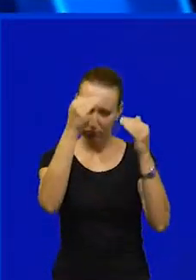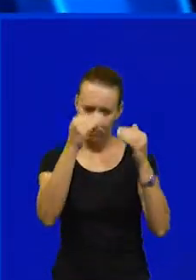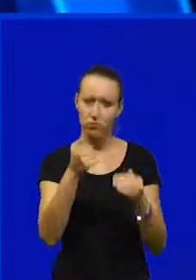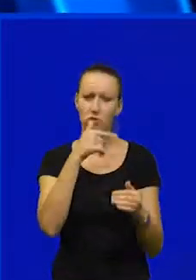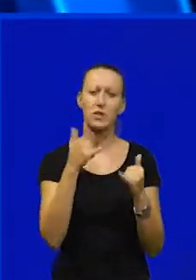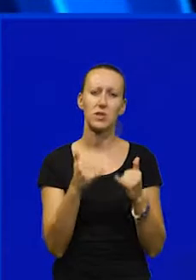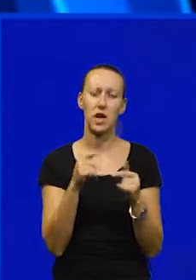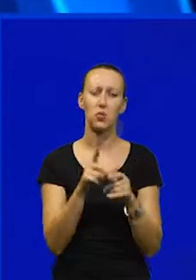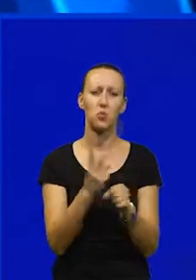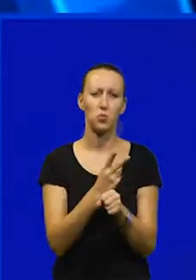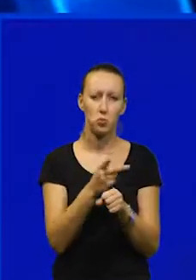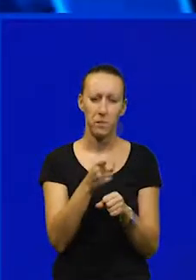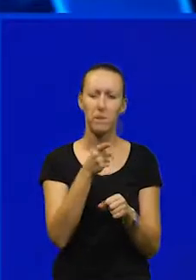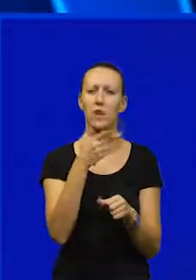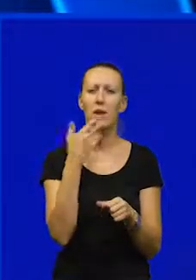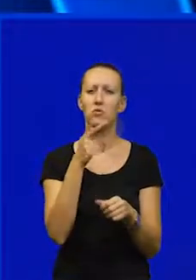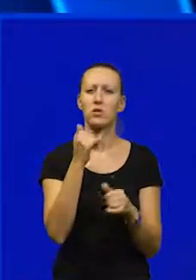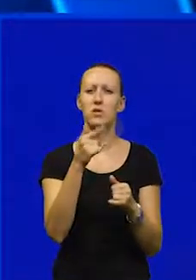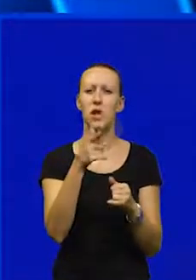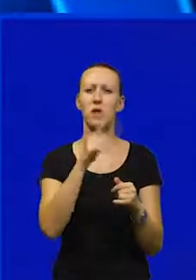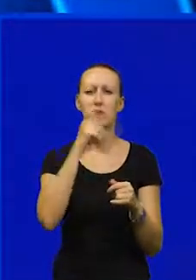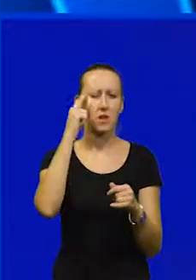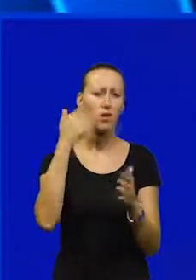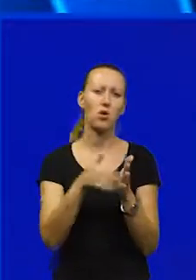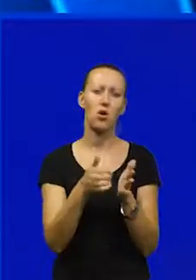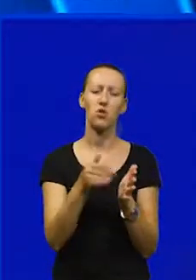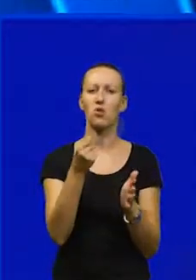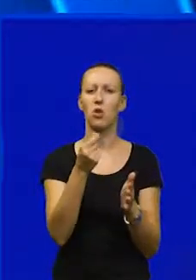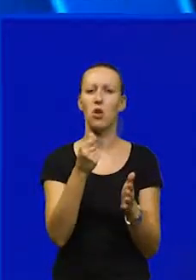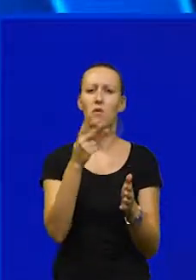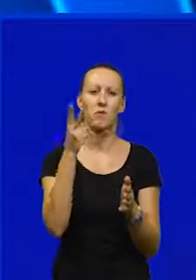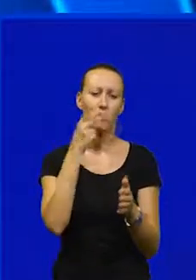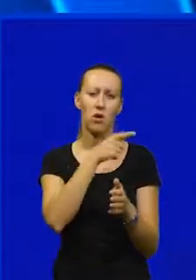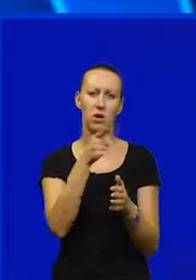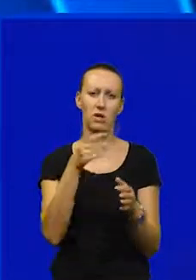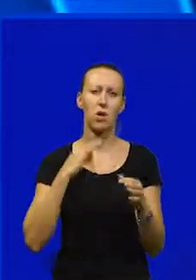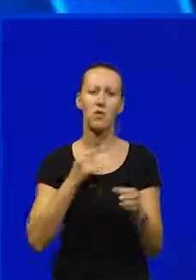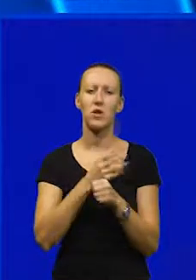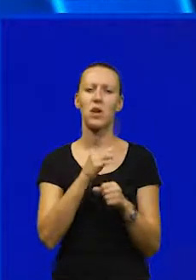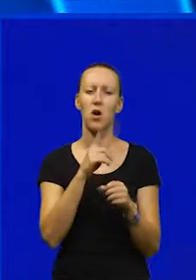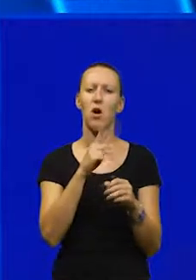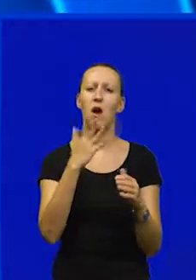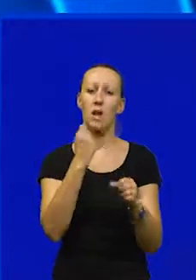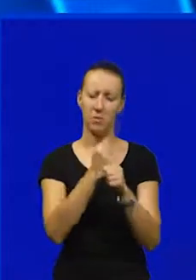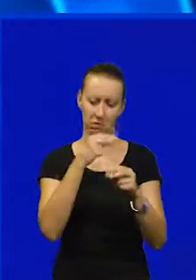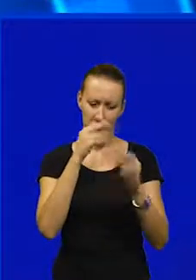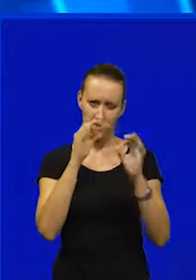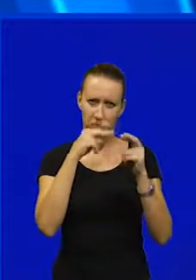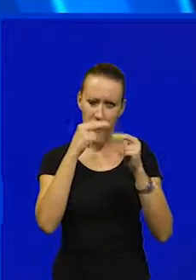dubuku analizu onoga što je danas u uljaniku. Da oni ne mogu tek ovako na pamet trošiti novac poreznih obveznika nego tek kad naprave